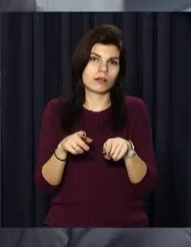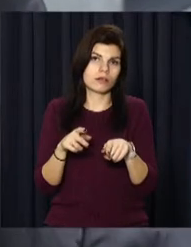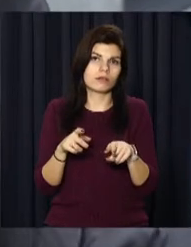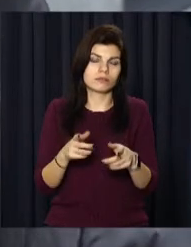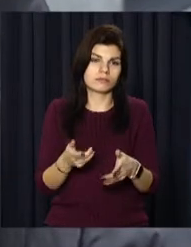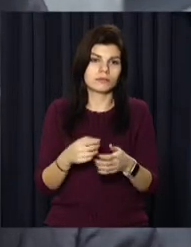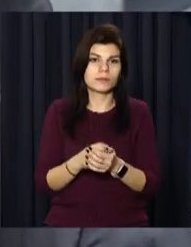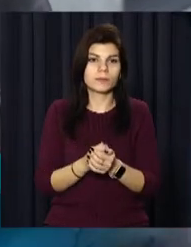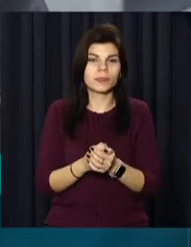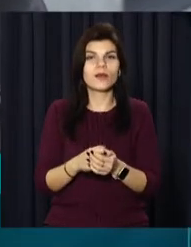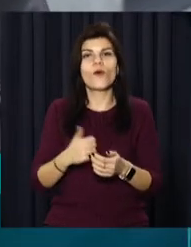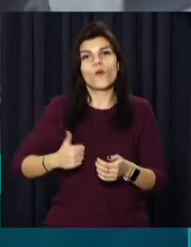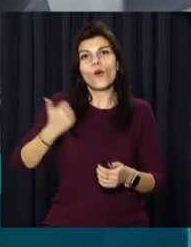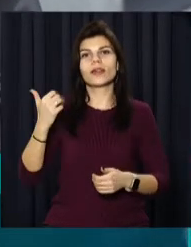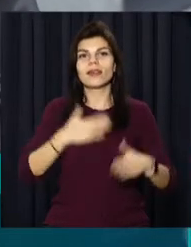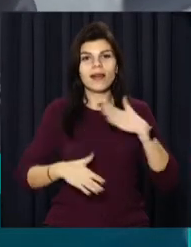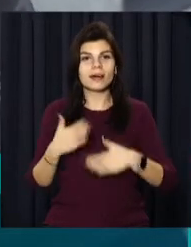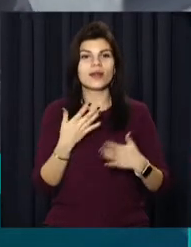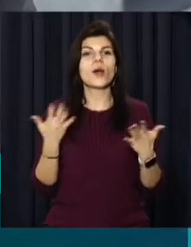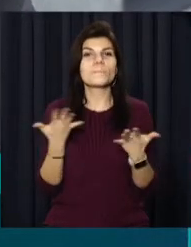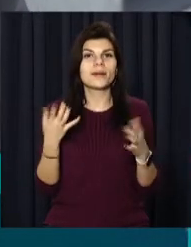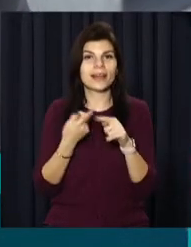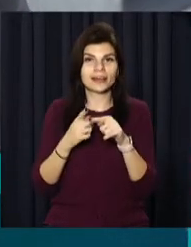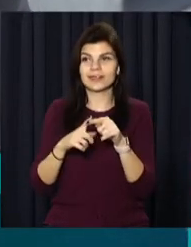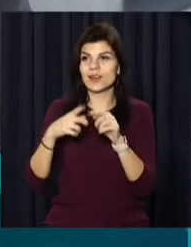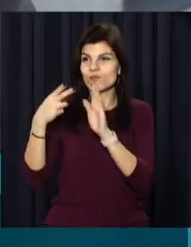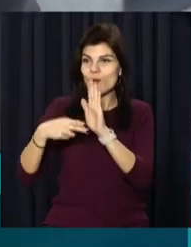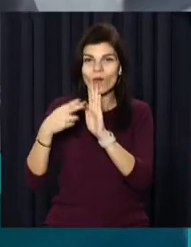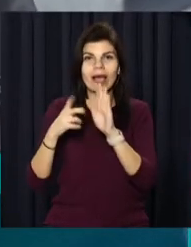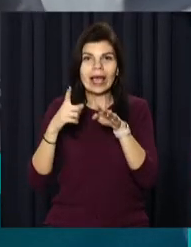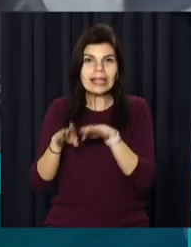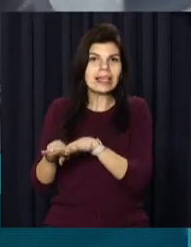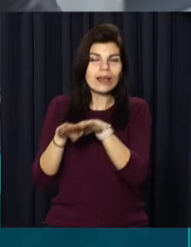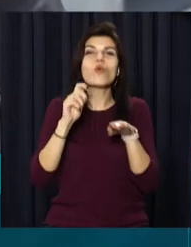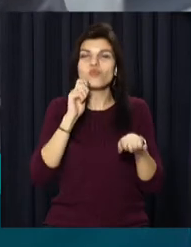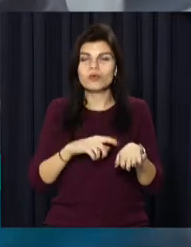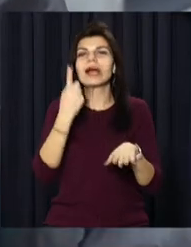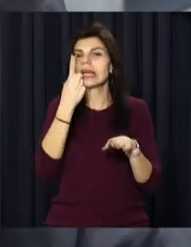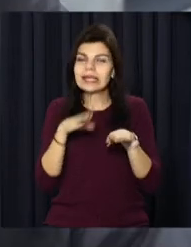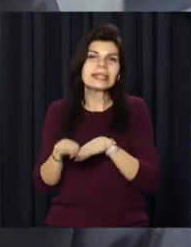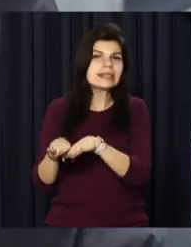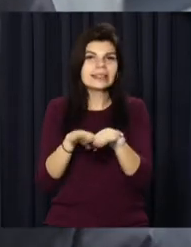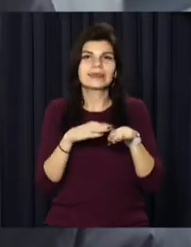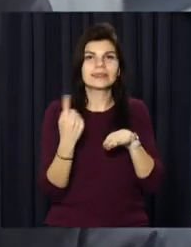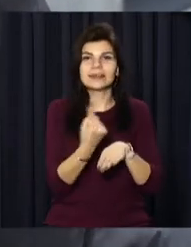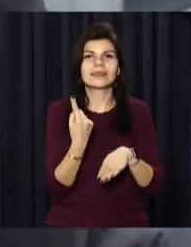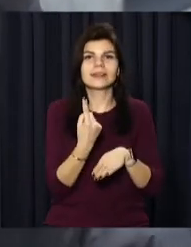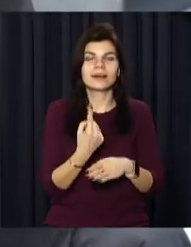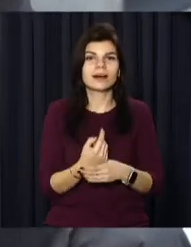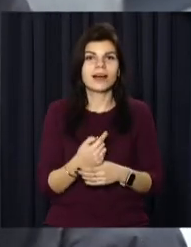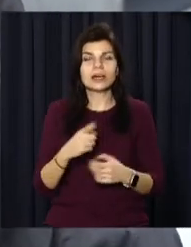Гордість, радість, потримує цей потяг єдності. Україна єдина. Спортсмени